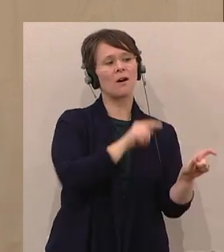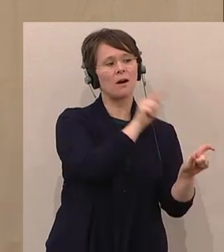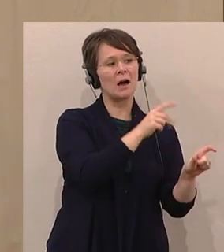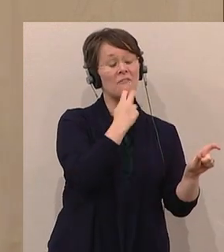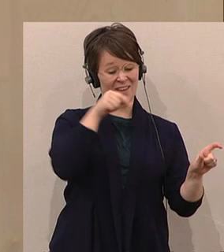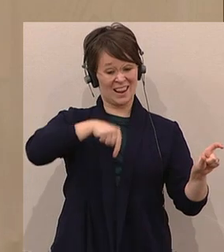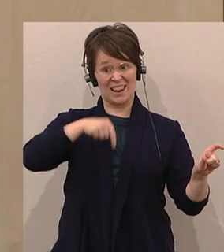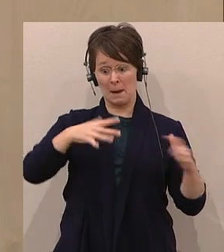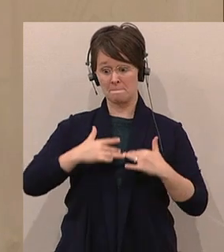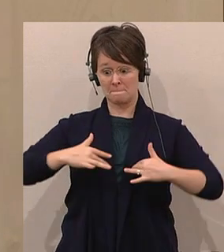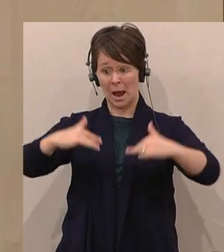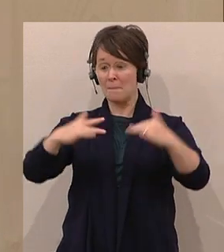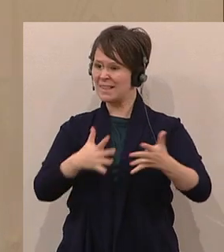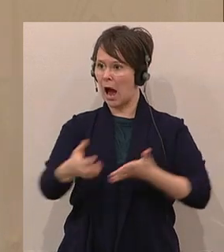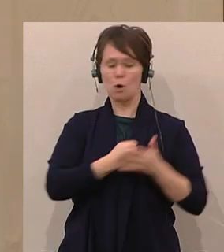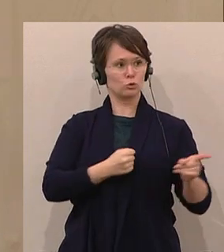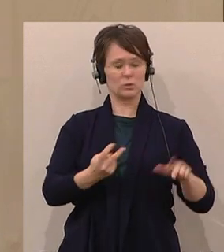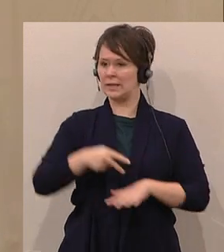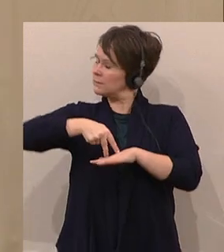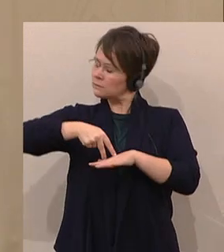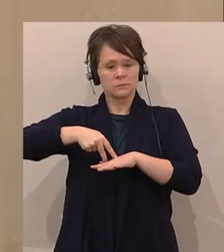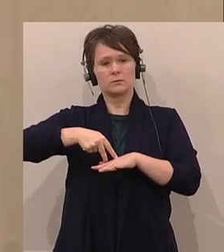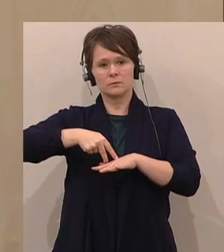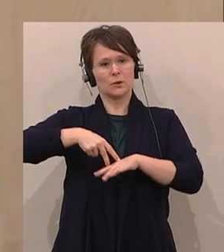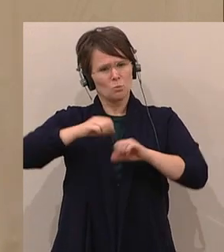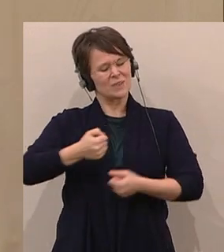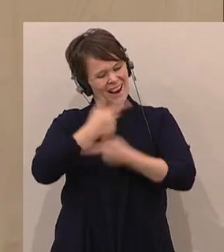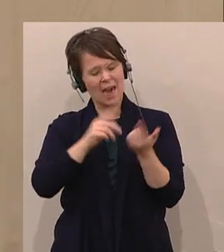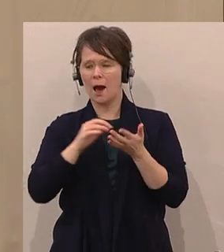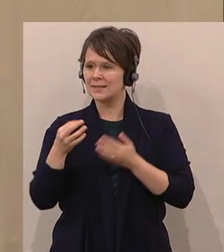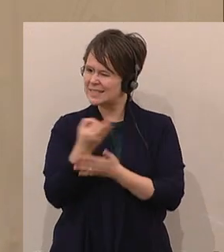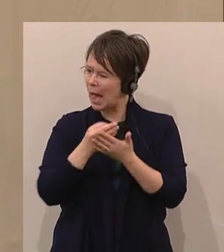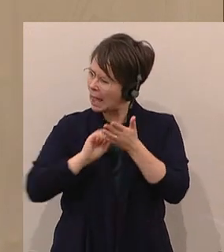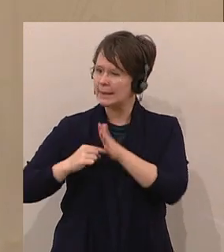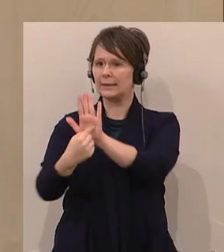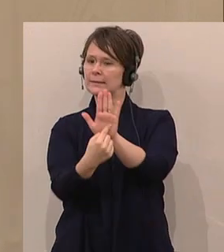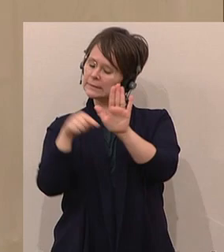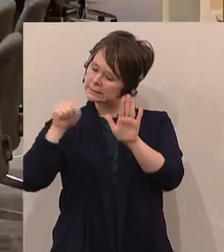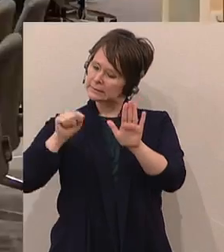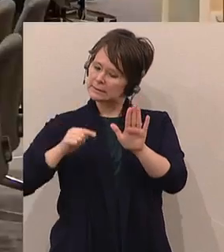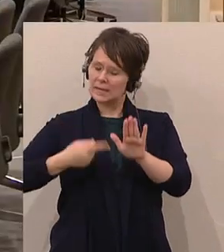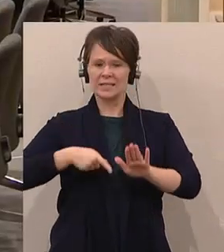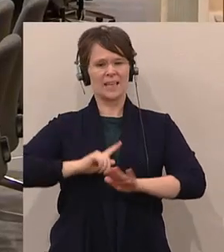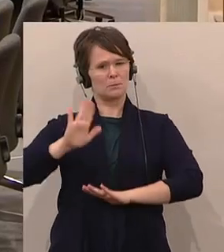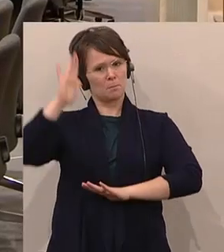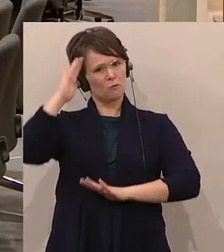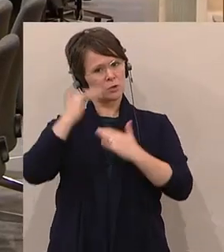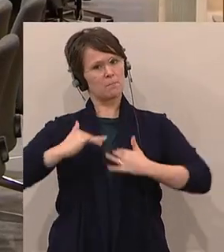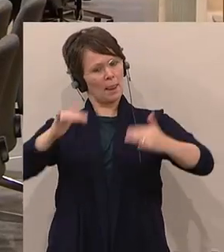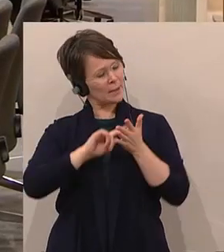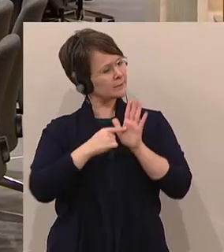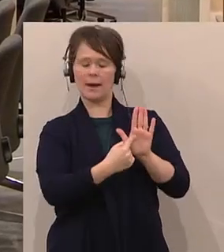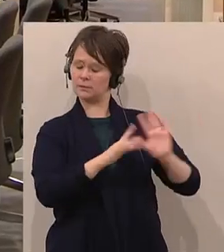Das wäre ein Zeichen des Parlamentarismus, das wäre ein Zeichen eines selbstbewussten Parlaments. Dankeschön.